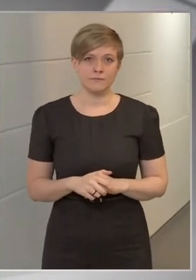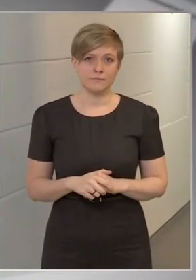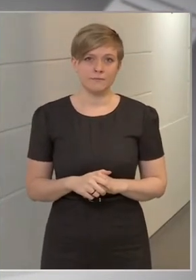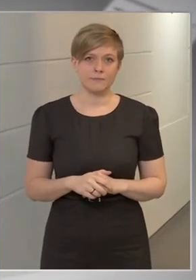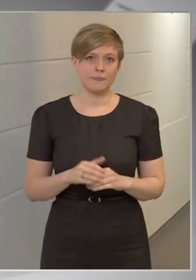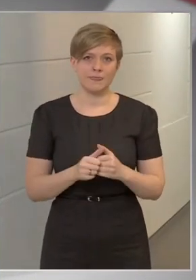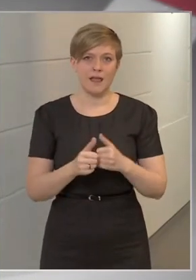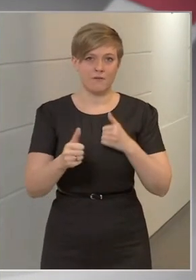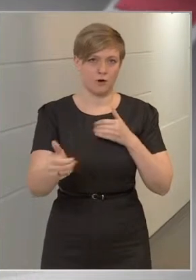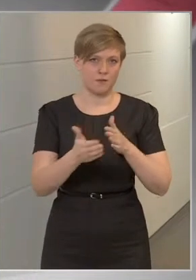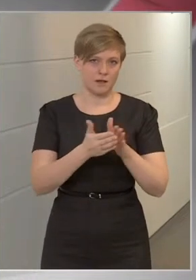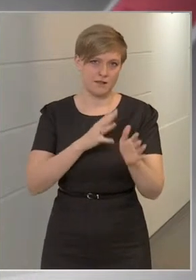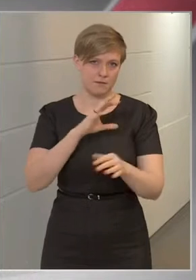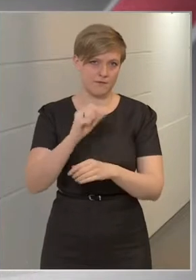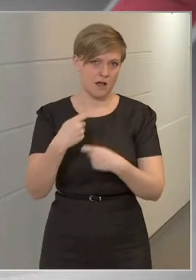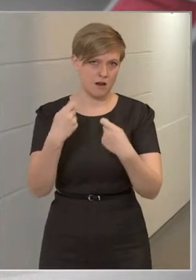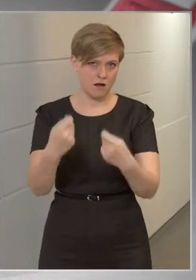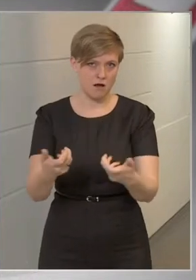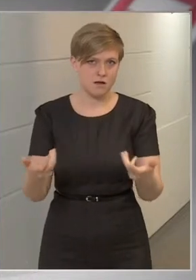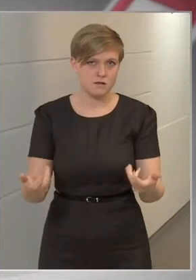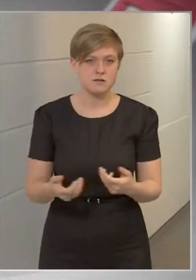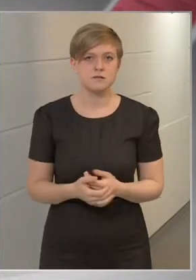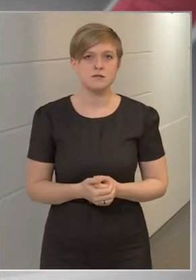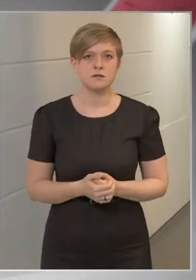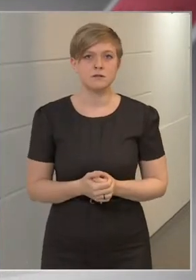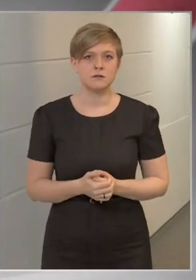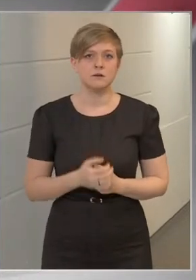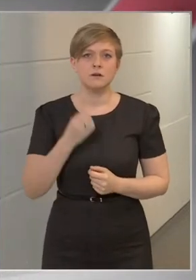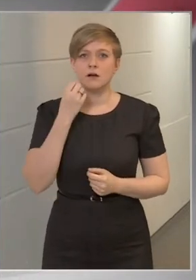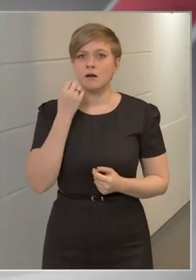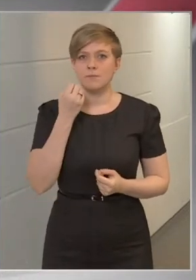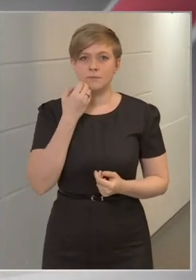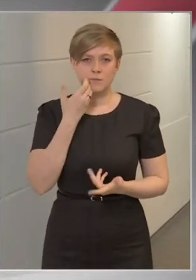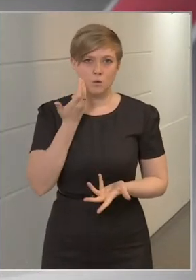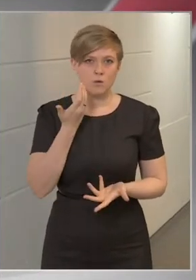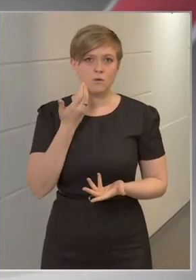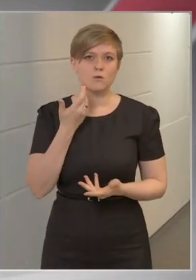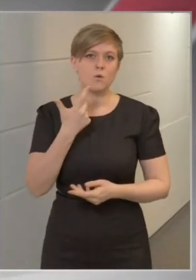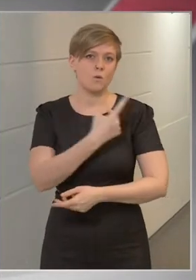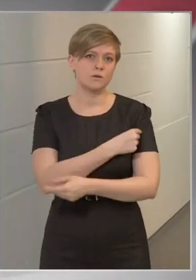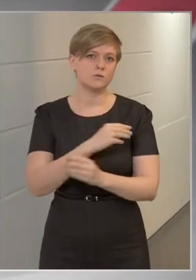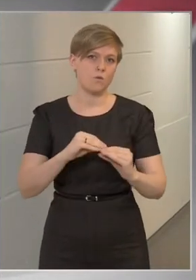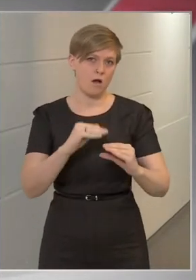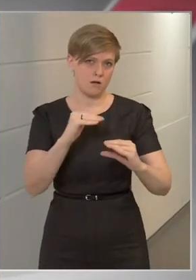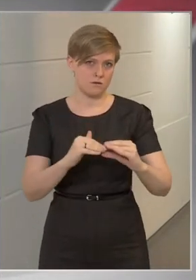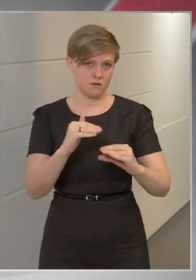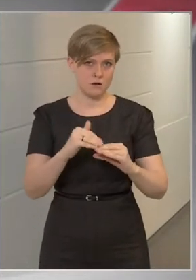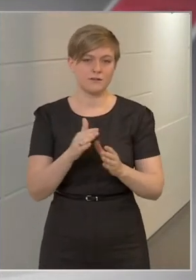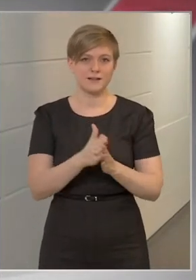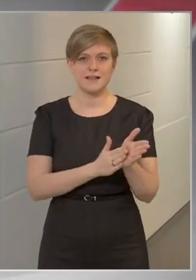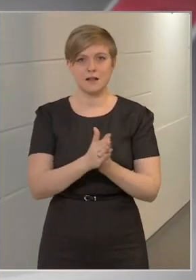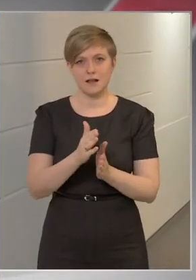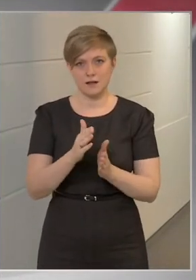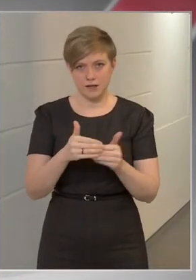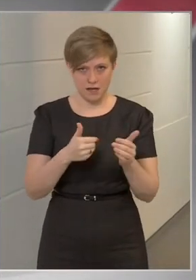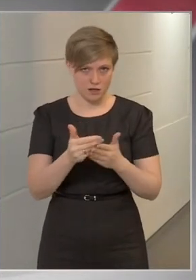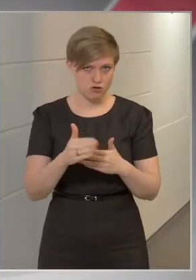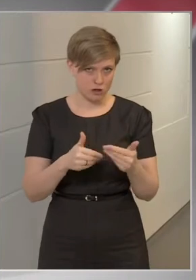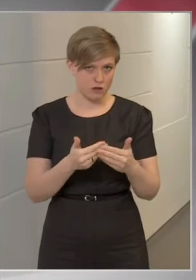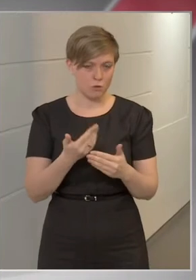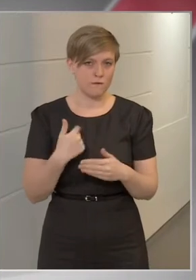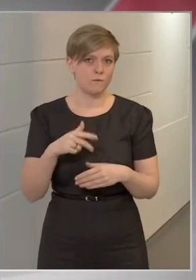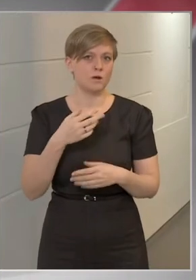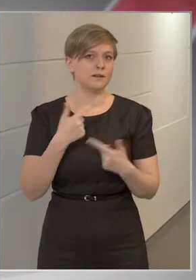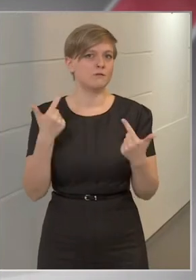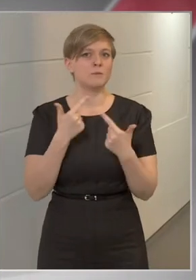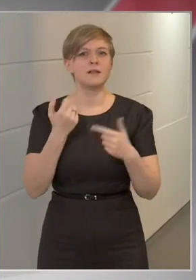Távolabbról kezdem a választadást. Amikor az oltóanyagok érkezéséről már volt információ,